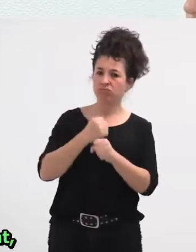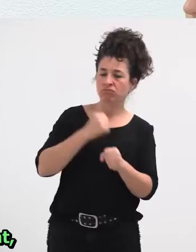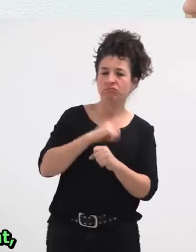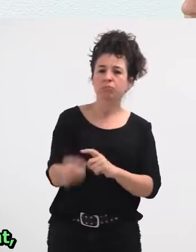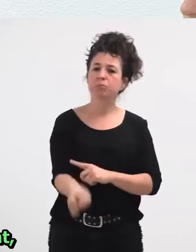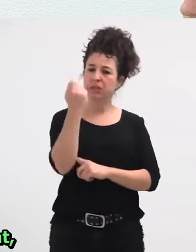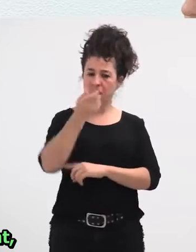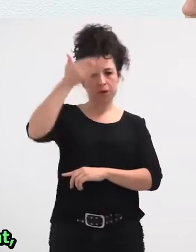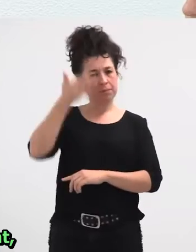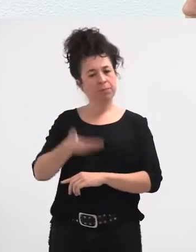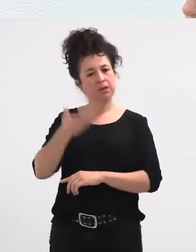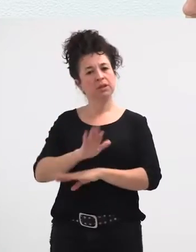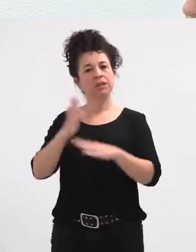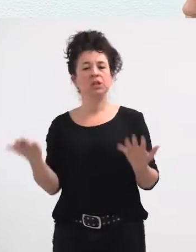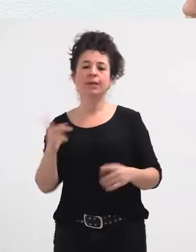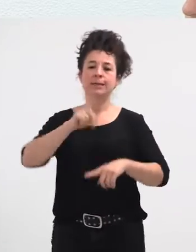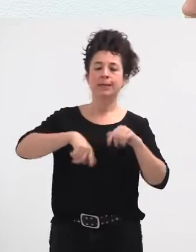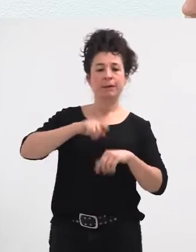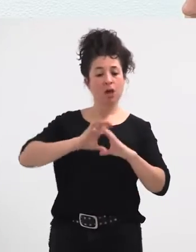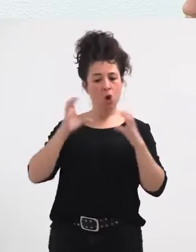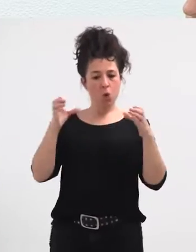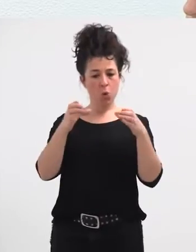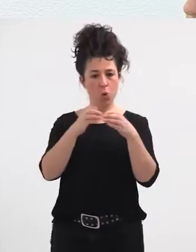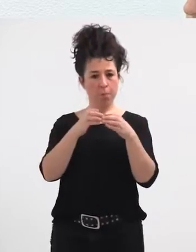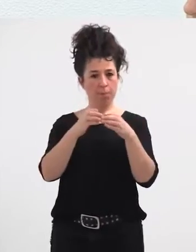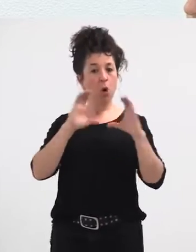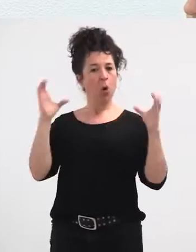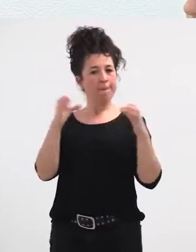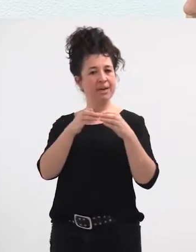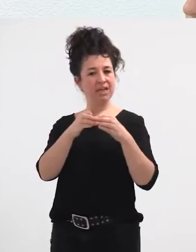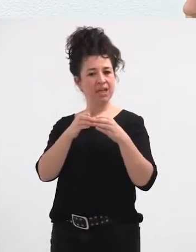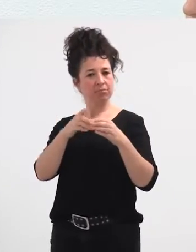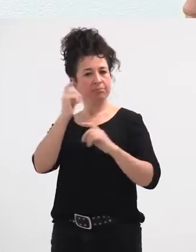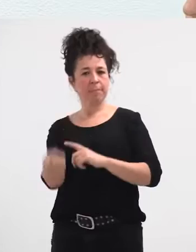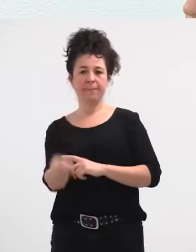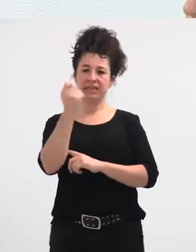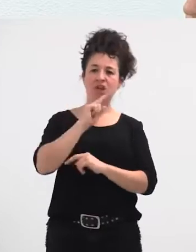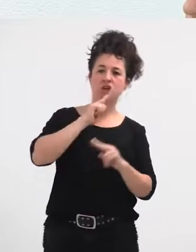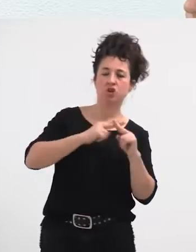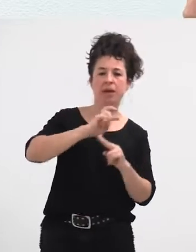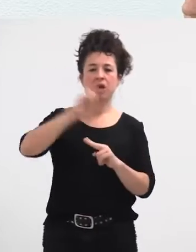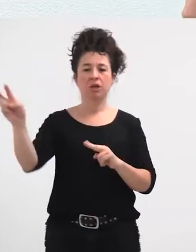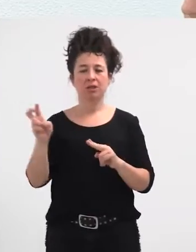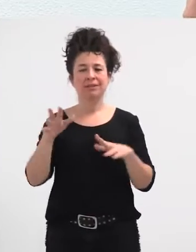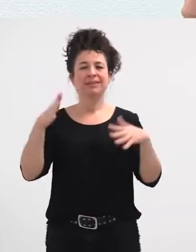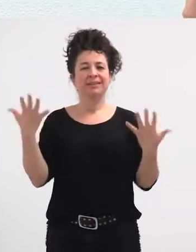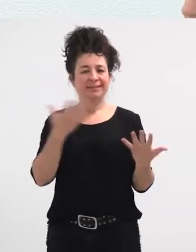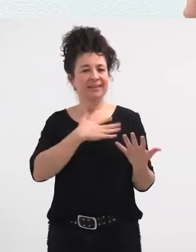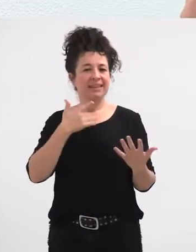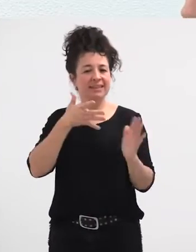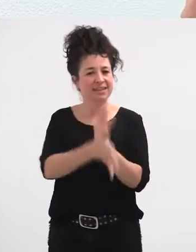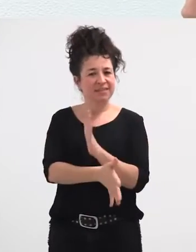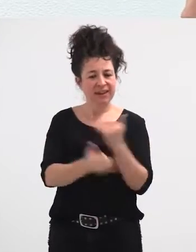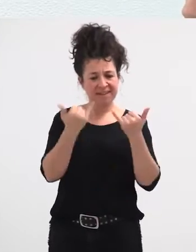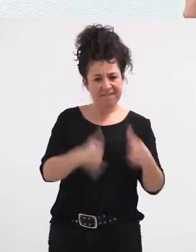konpainiek omentatzen da, bada dutela beste izen bat, beste zera bat, orduan, ez da jaibat, beste zerbait gehiago dira